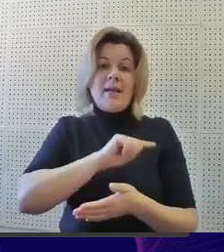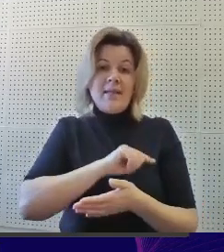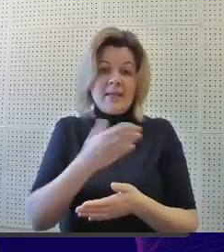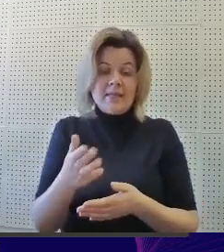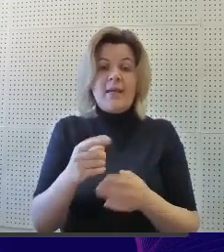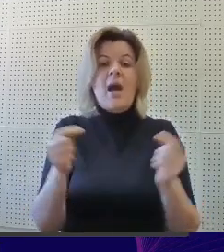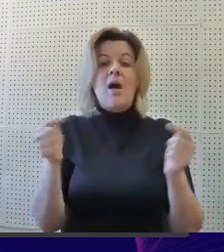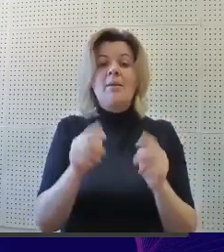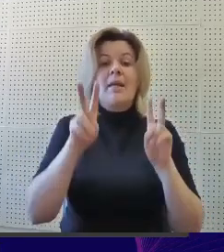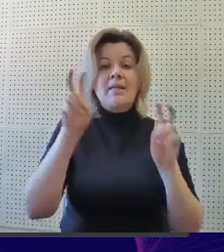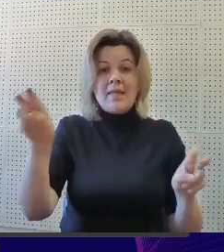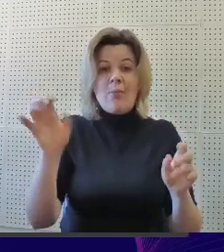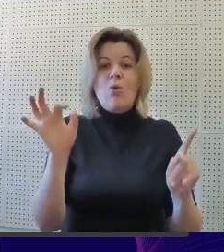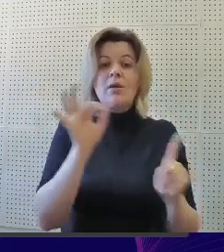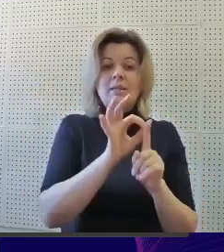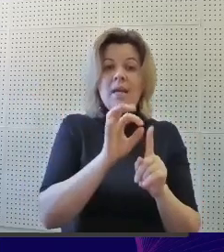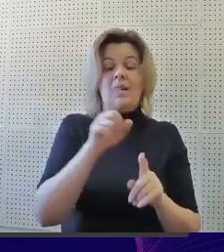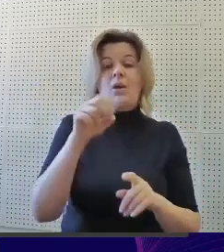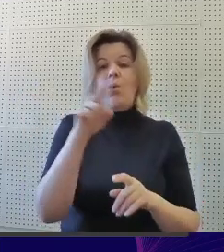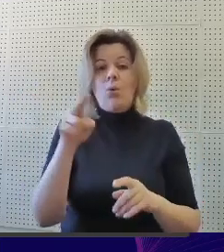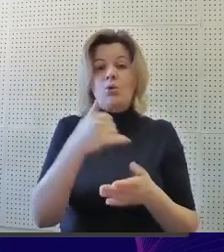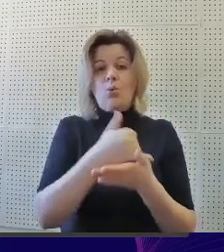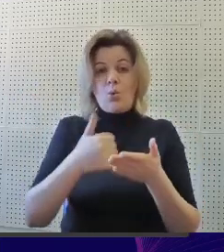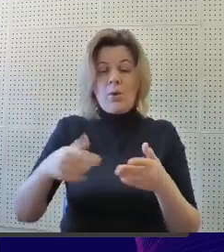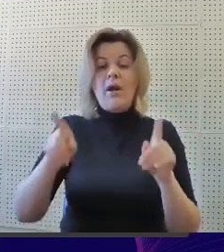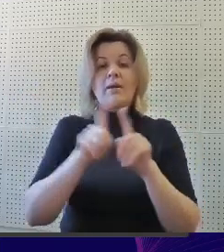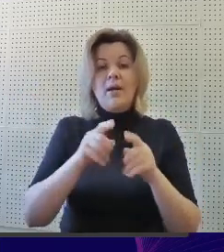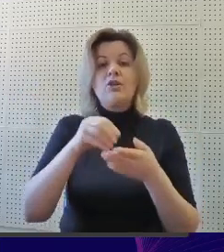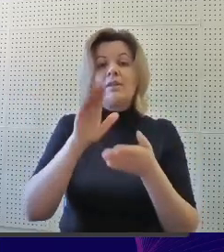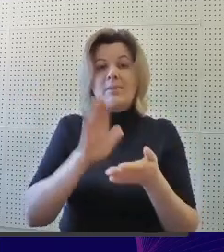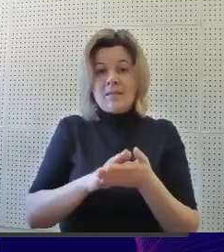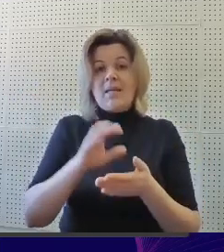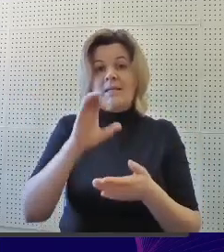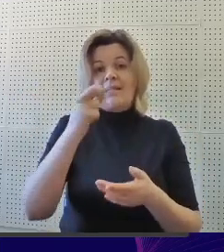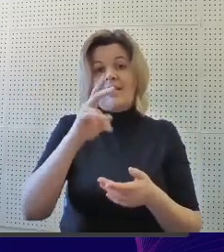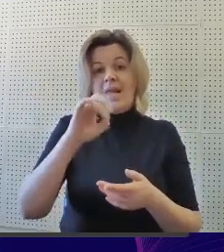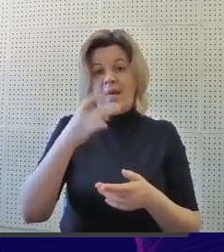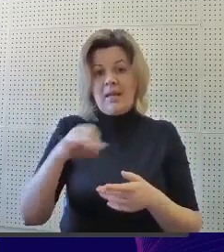определить тему, цели и ход урока и также записать сценарий урока.